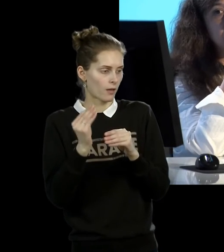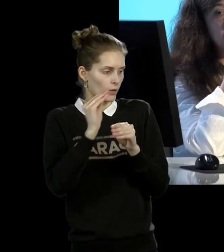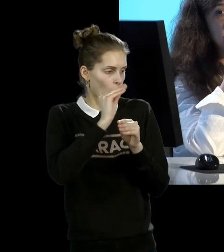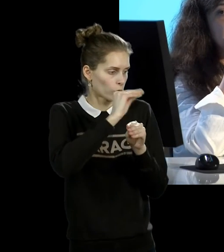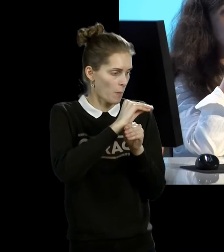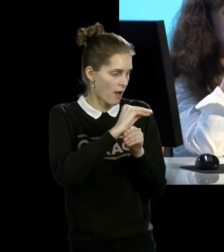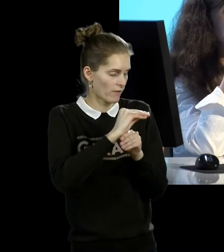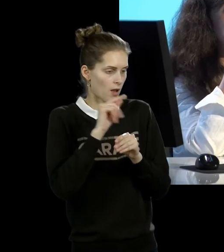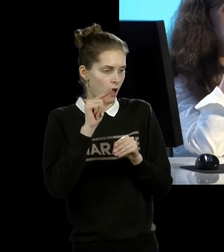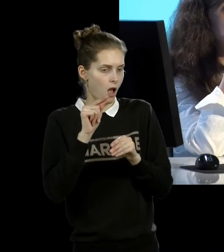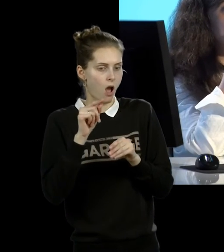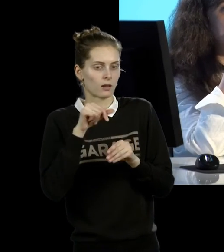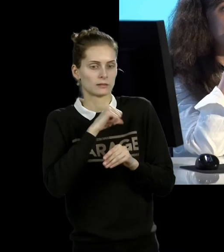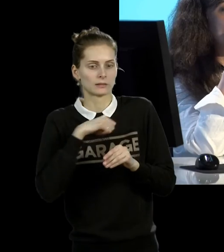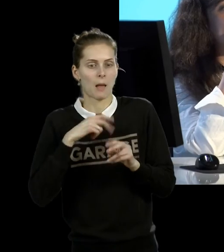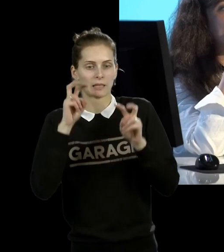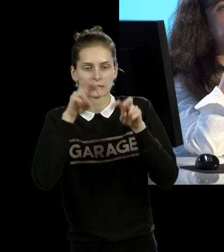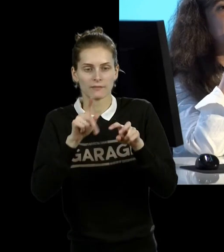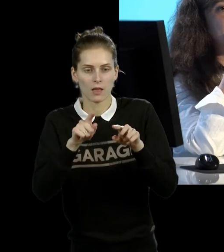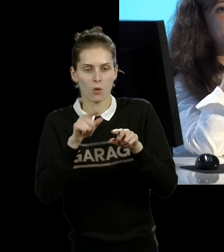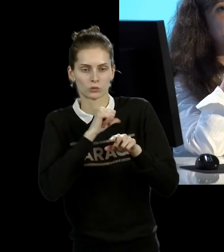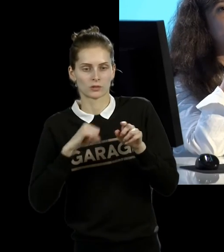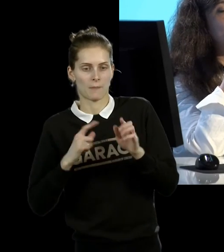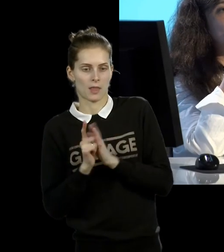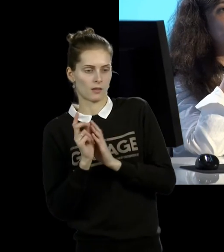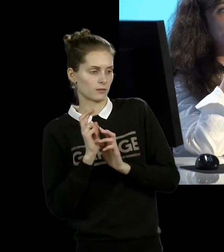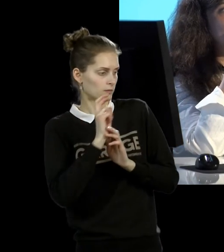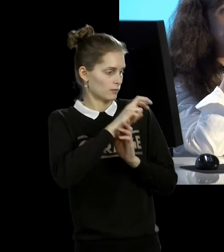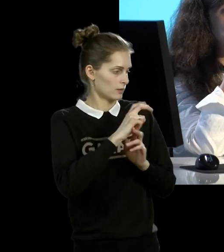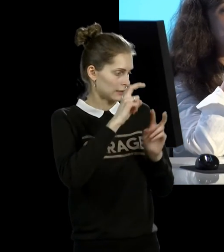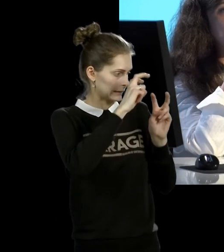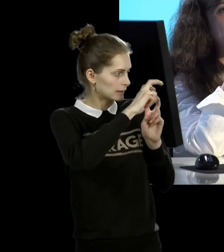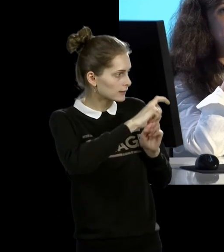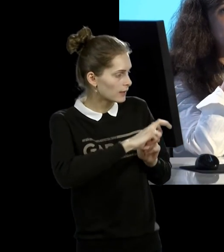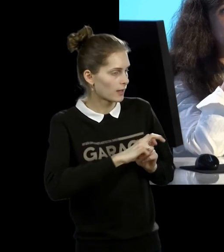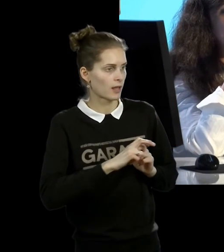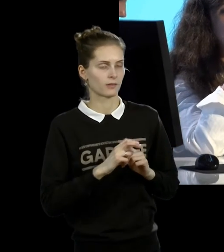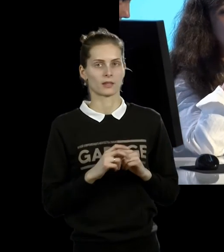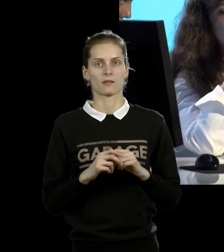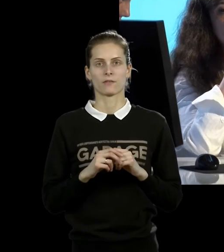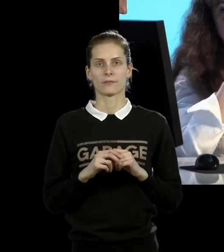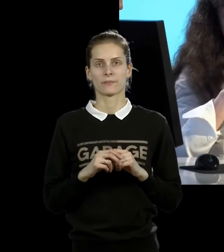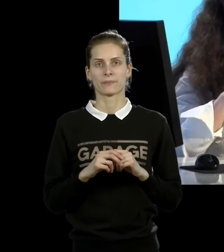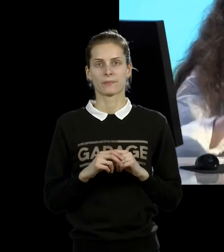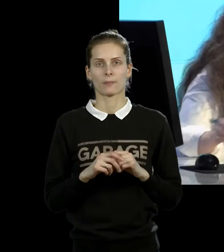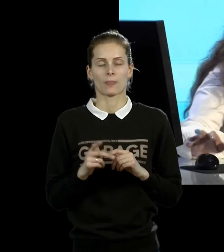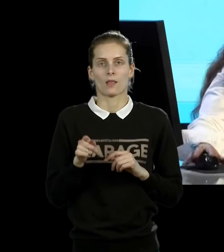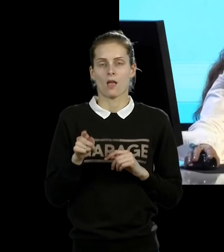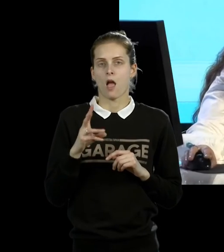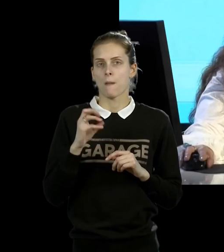В обеих этих акциях они почти не взаимодействуют друг с другом. Это не Ула, это не Марин Абрамович.